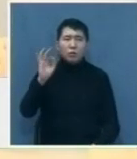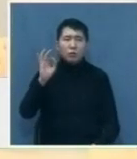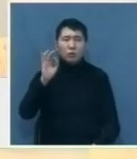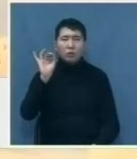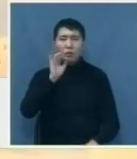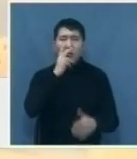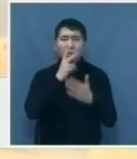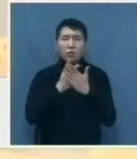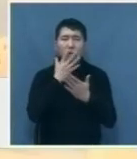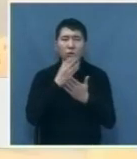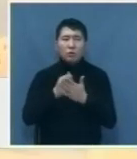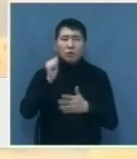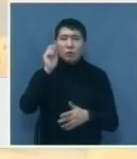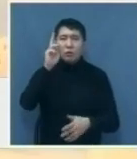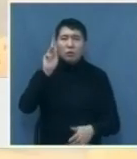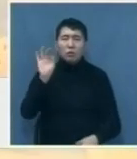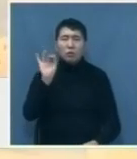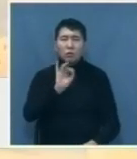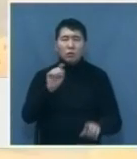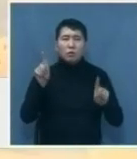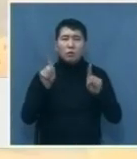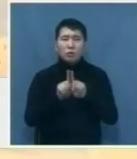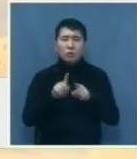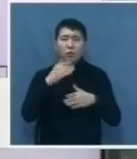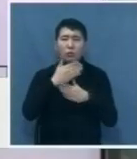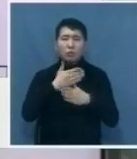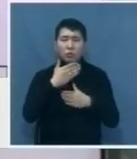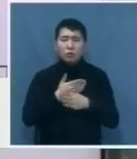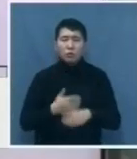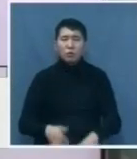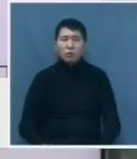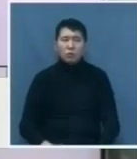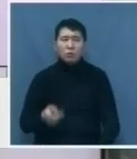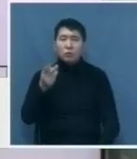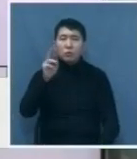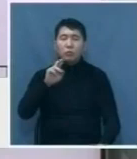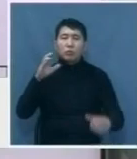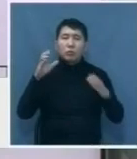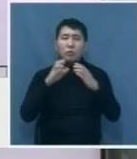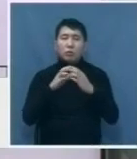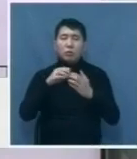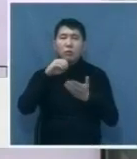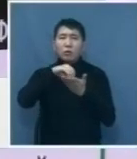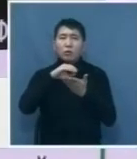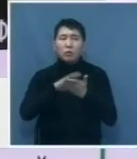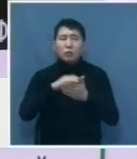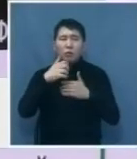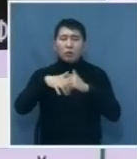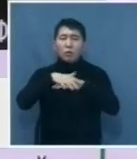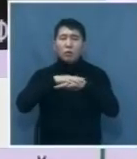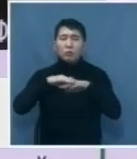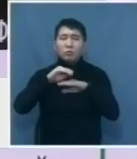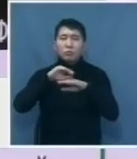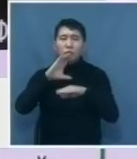свои акции, мы тоже со своей стороны помогаем. Для компаний, зарегистрированных на международной финансовой площадке,